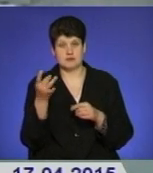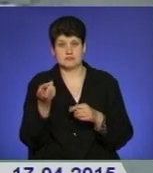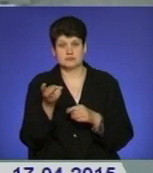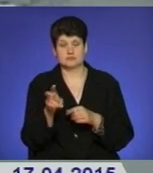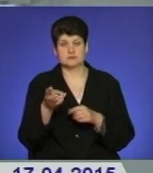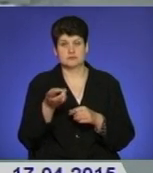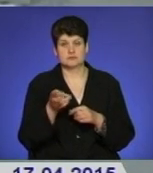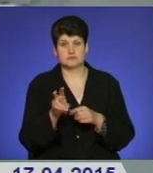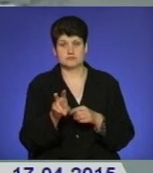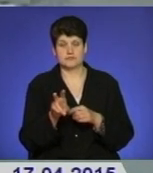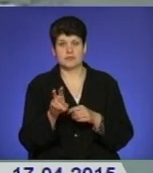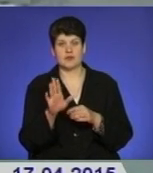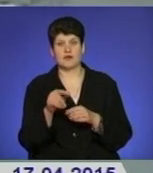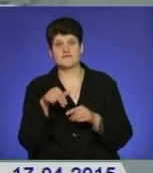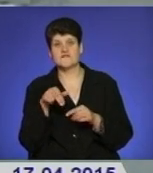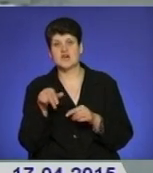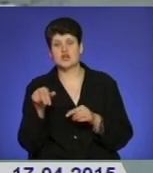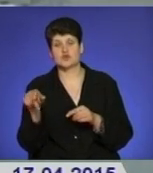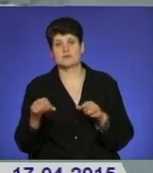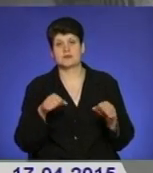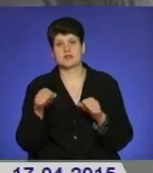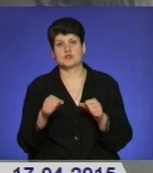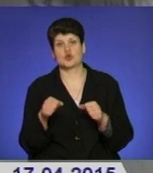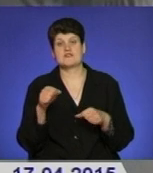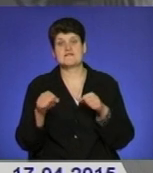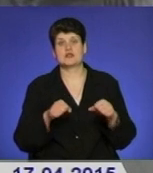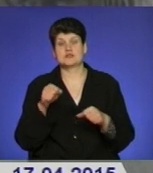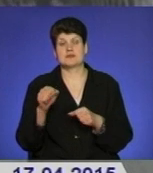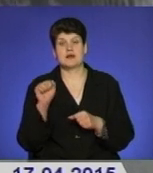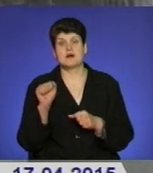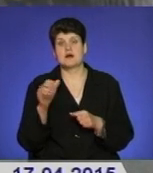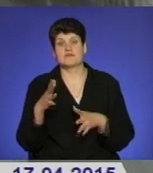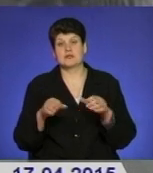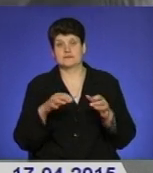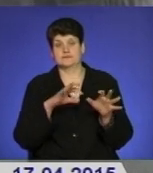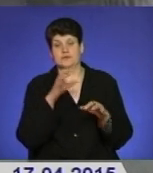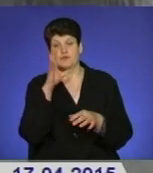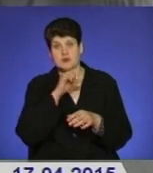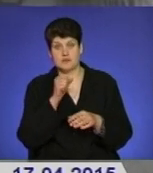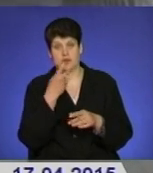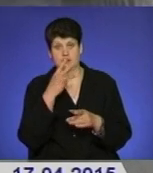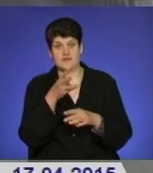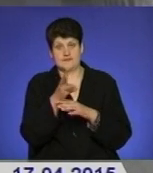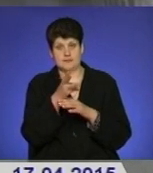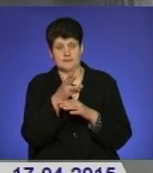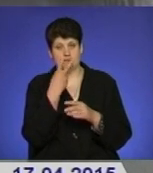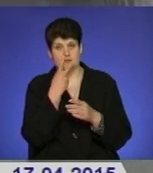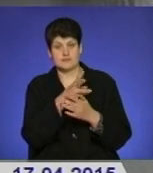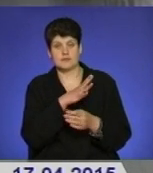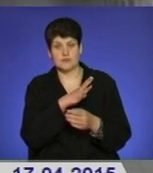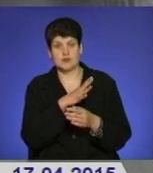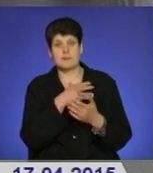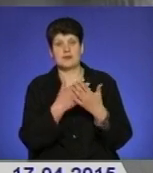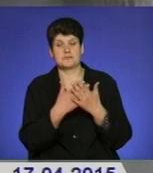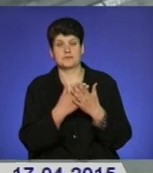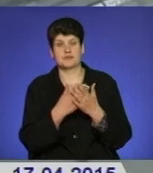багатоповерхівки, а відтак вийшов з під'їзду з велосипедом торгової марки «Ардіс». Зловмисника зафіксували камери відеоспостереження. Прикмети